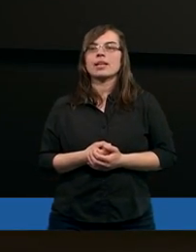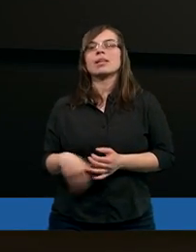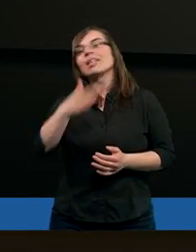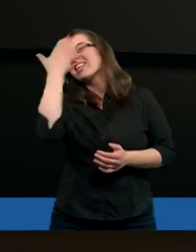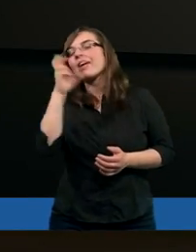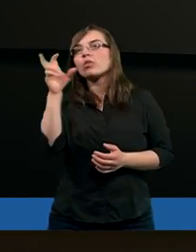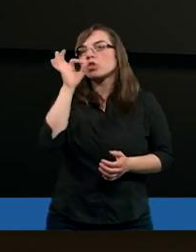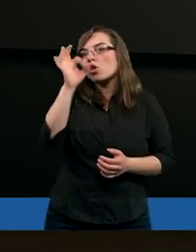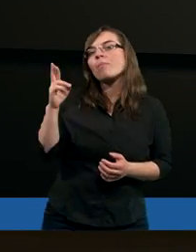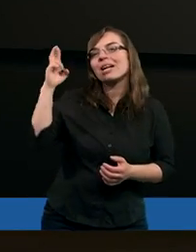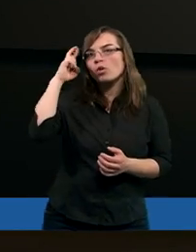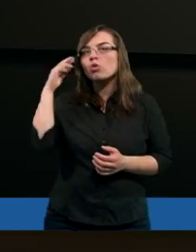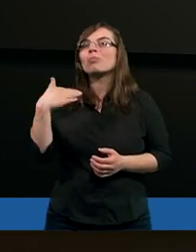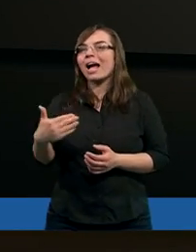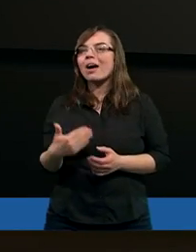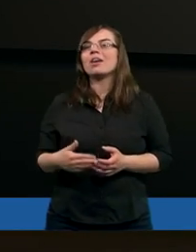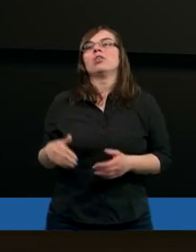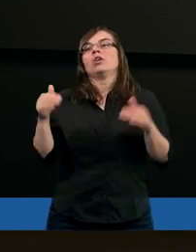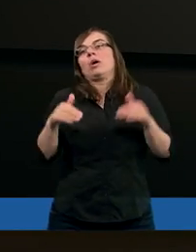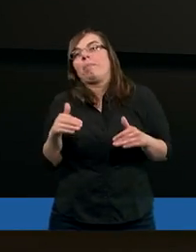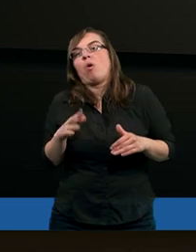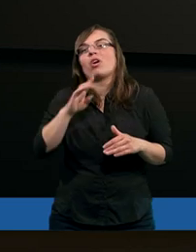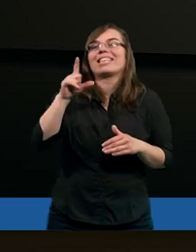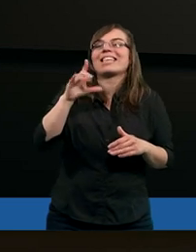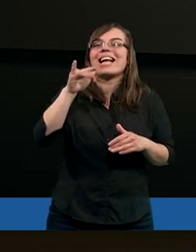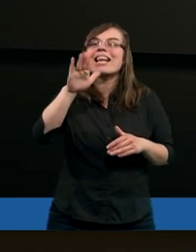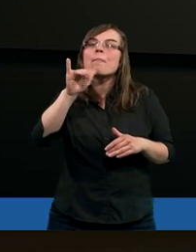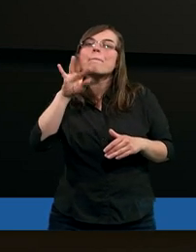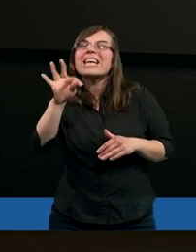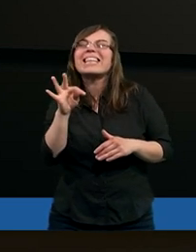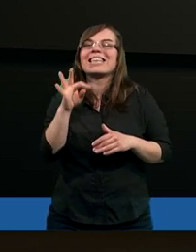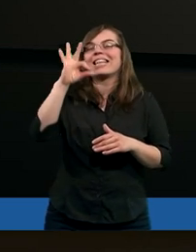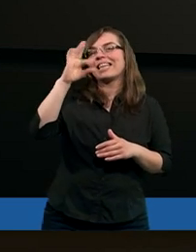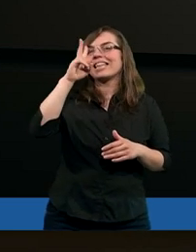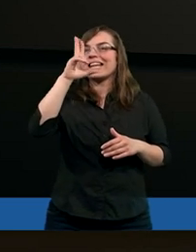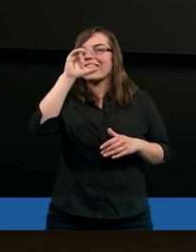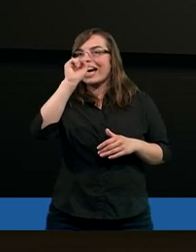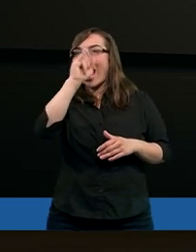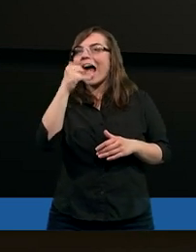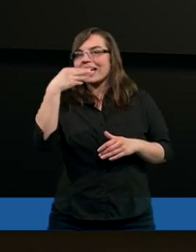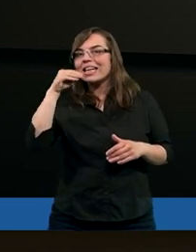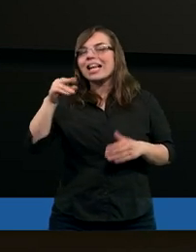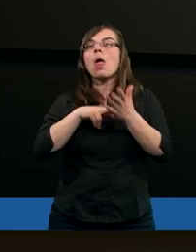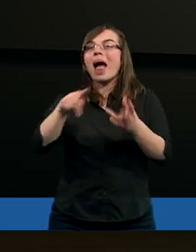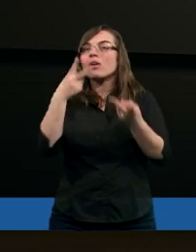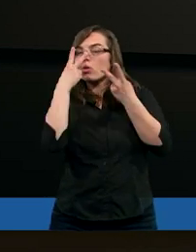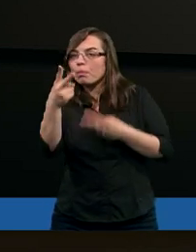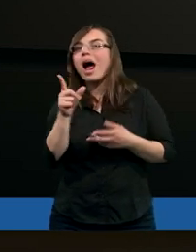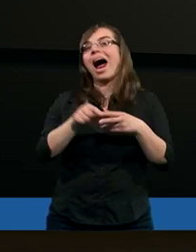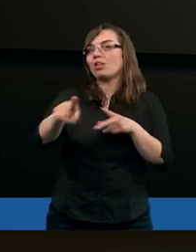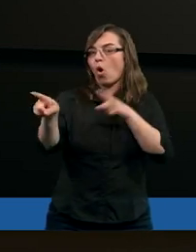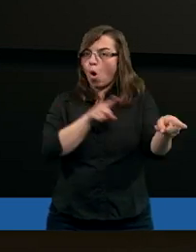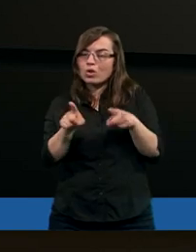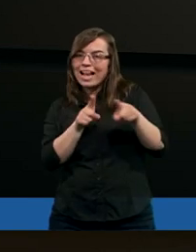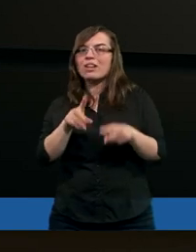Nie wiem, czy dobrze zrozumiałem, może zbyt skrajnie na to spojrzałem, ale czy to